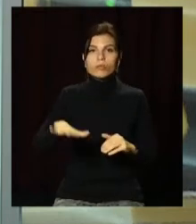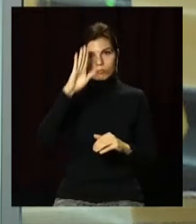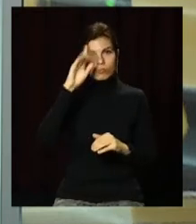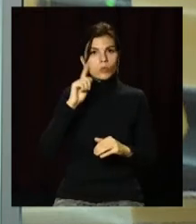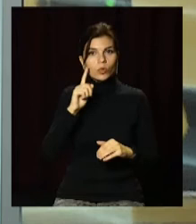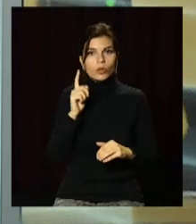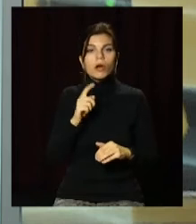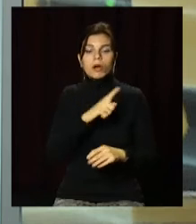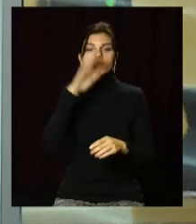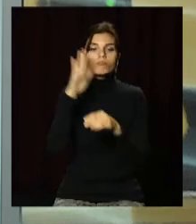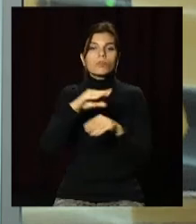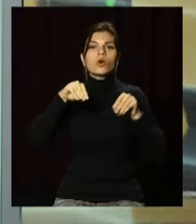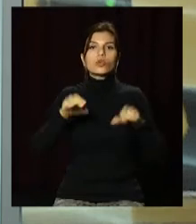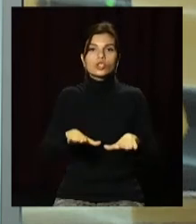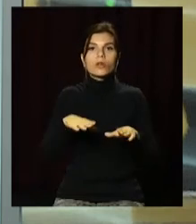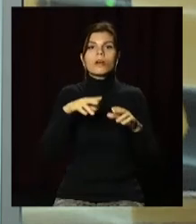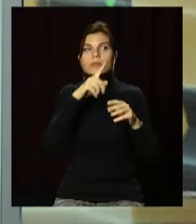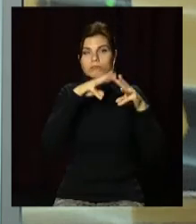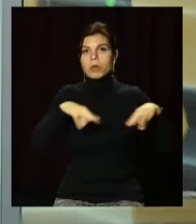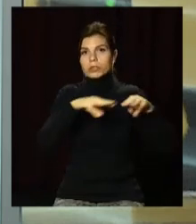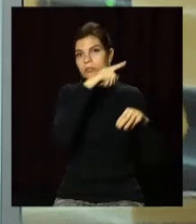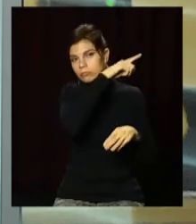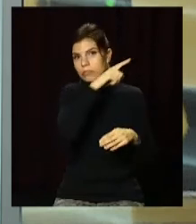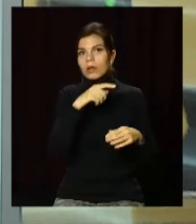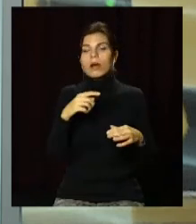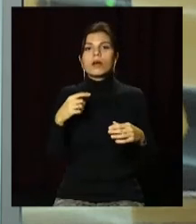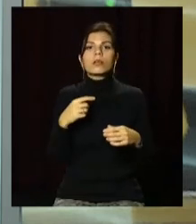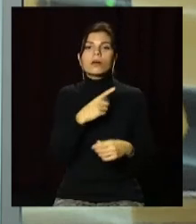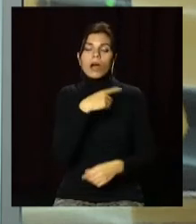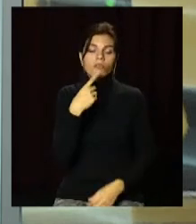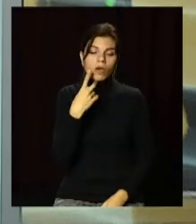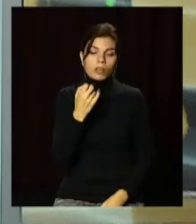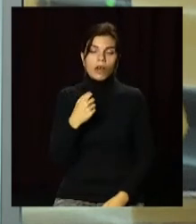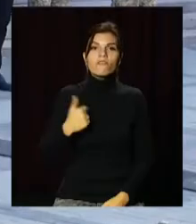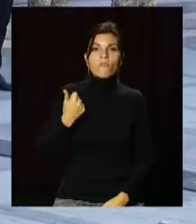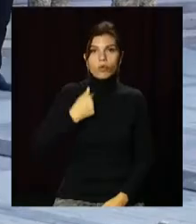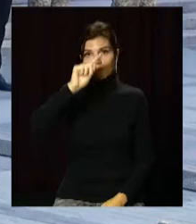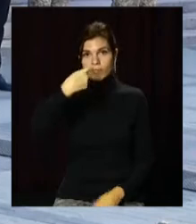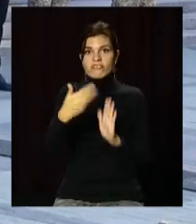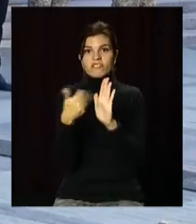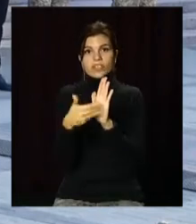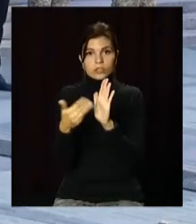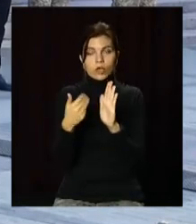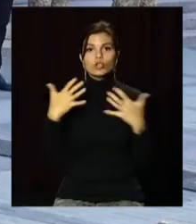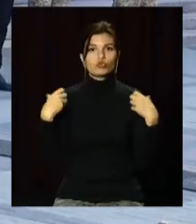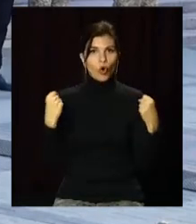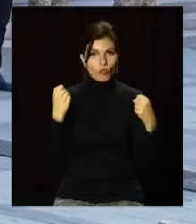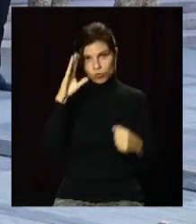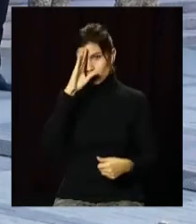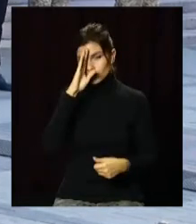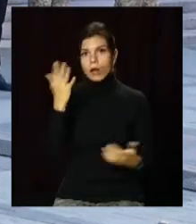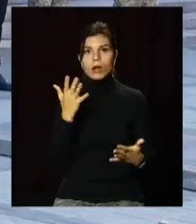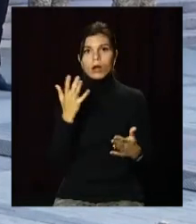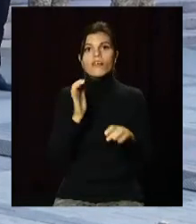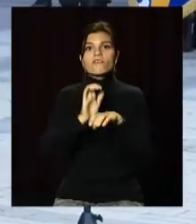Відповідне рішення ухвалили на засіданні Кабміну. У Міністерстві оборони кажуть, на строкову військову службу призиватимуть здорових чоловіків, яким